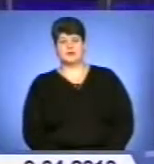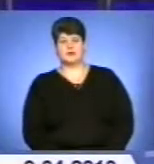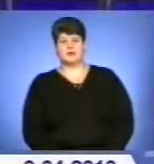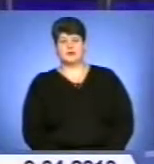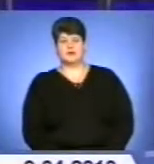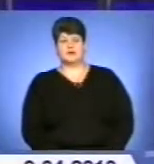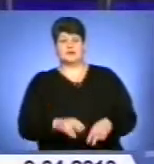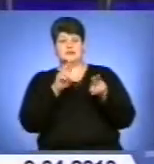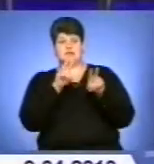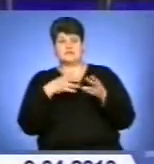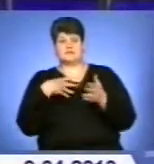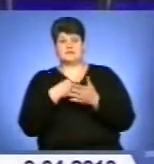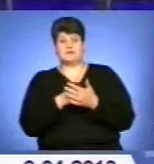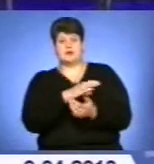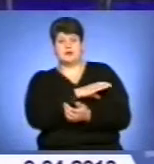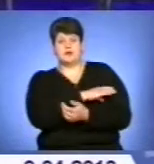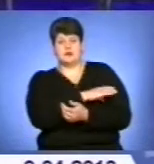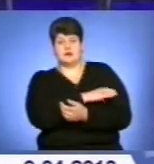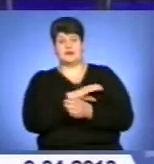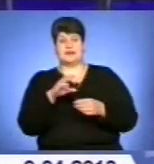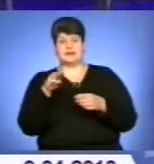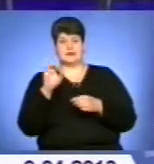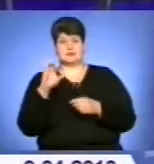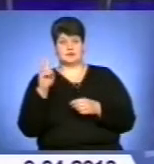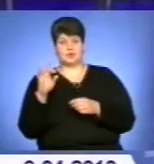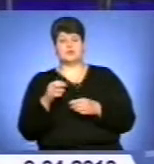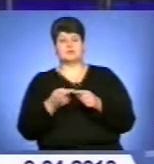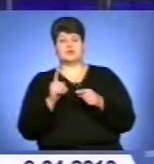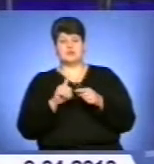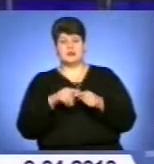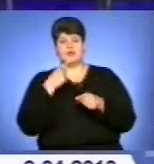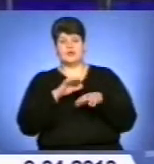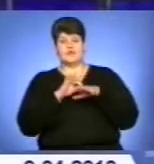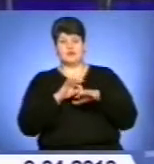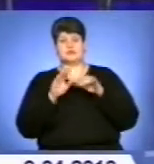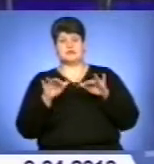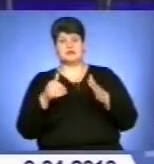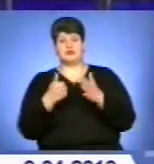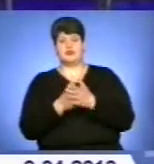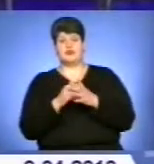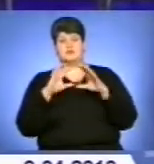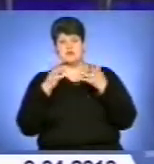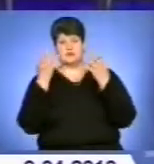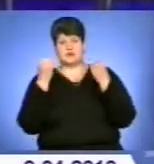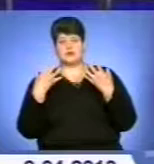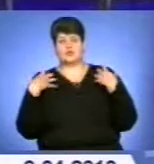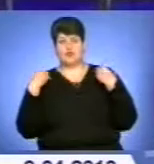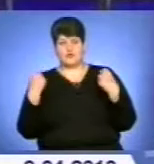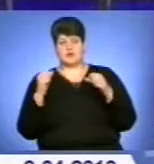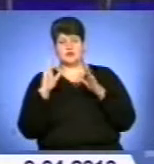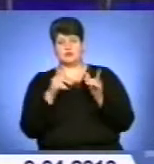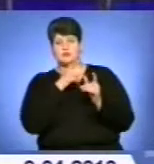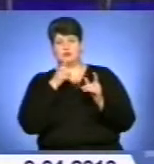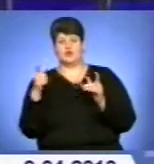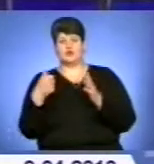Стежте за своїм артеріальним тиском. Під таким гаслом цьогоріч проводять заходи до Всесвітнього дня здоров'я, які триватимуть